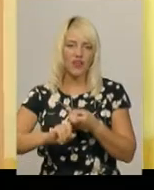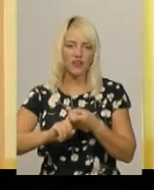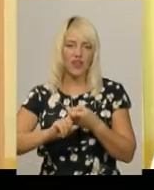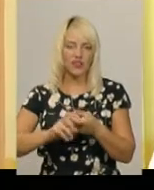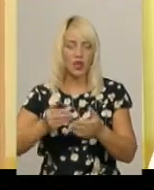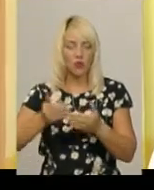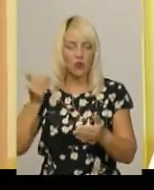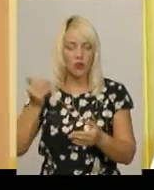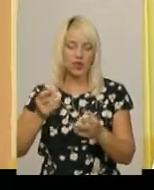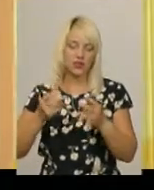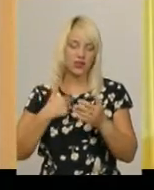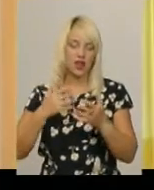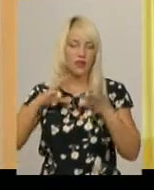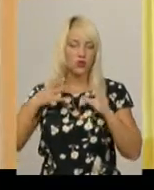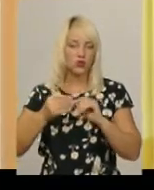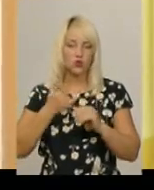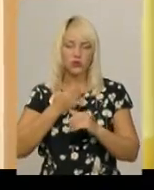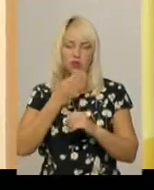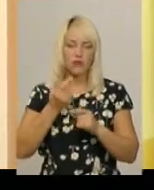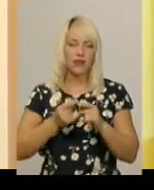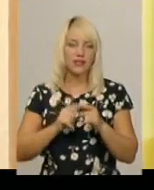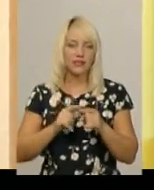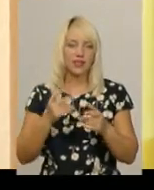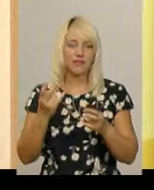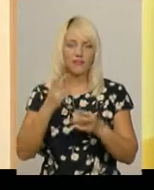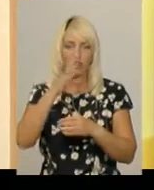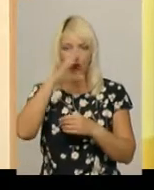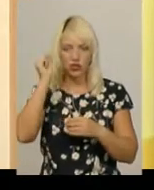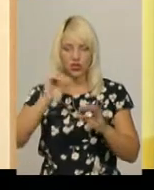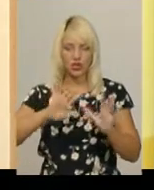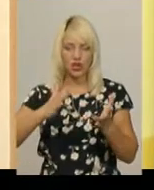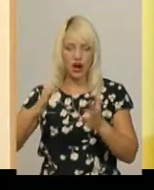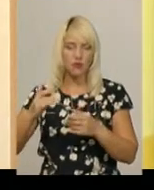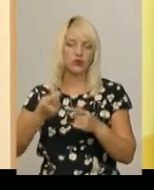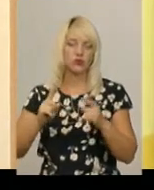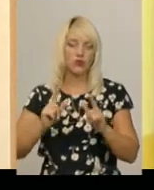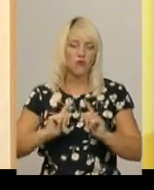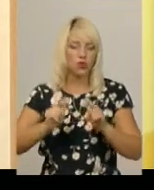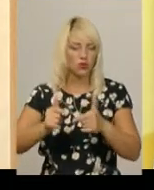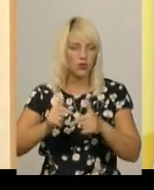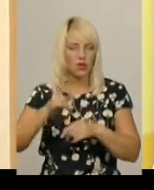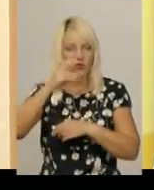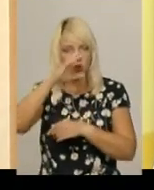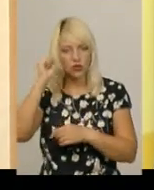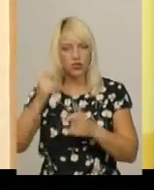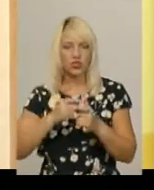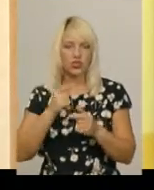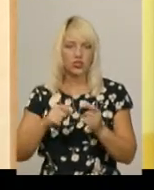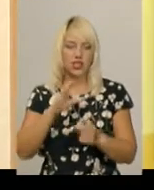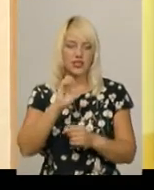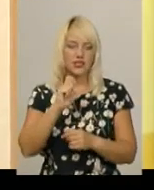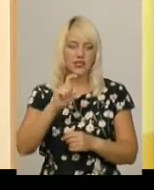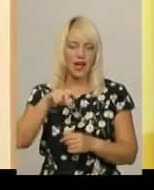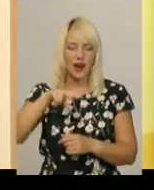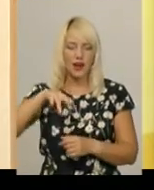Попередніх навіть результатів ми ще не маємо, тому що це трапилось ночі, вони вночі почали поступати. Чи це сальмонельоз, я такого не